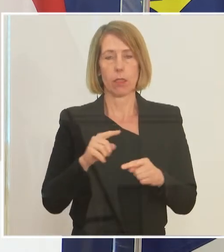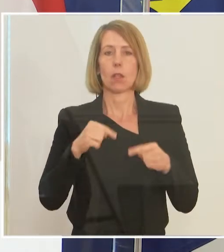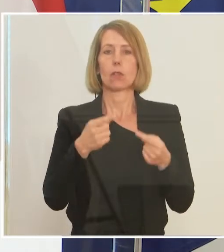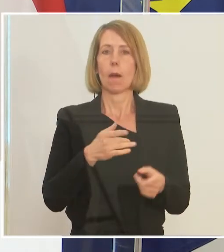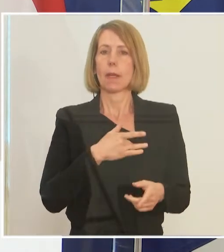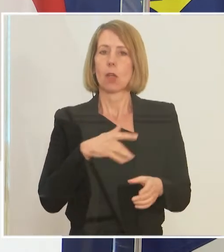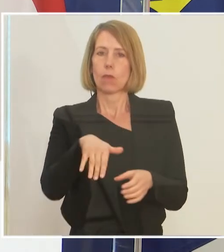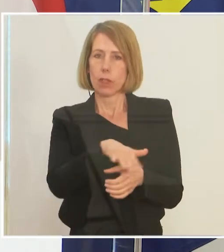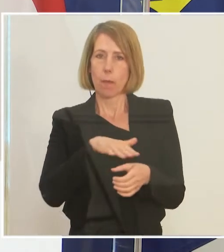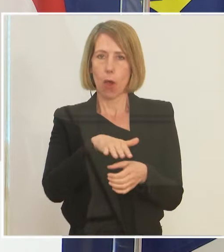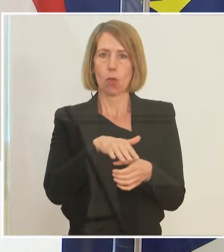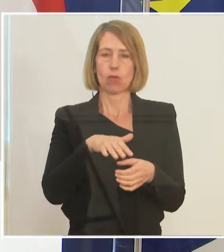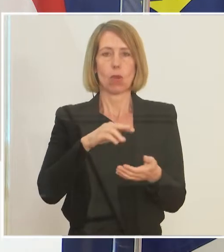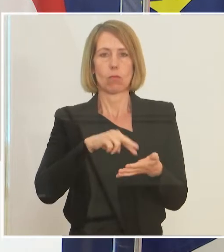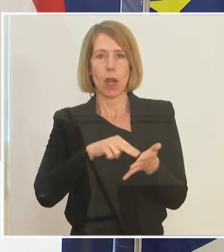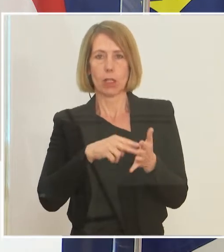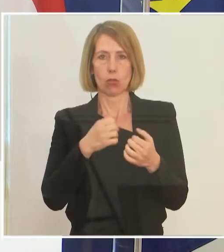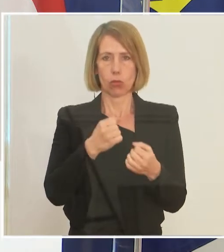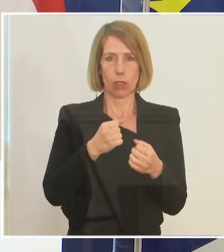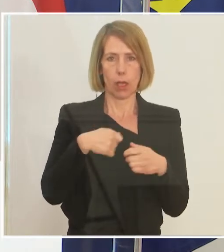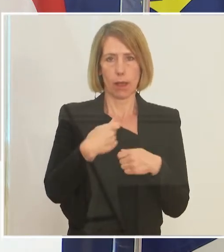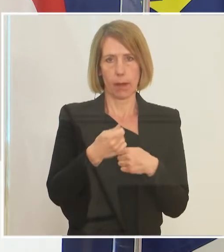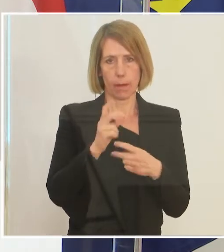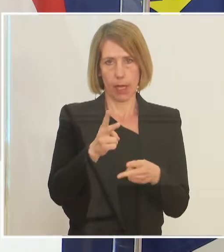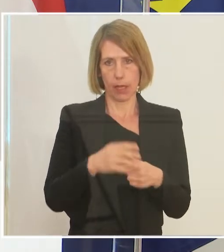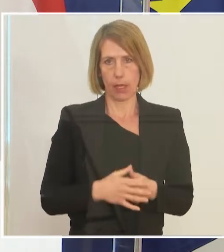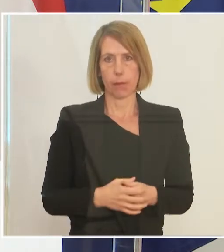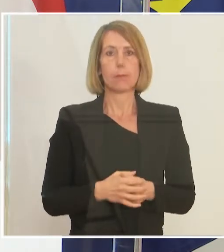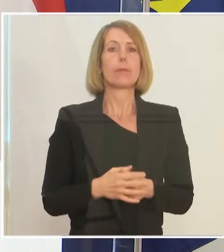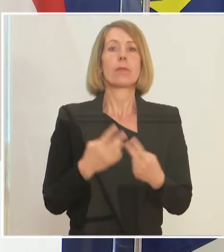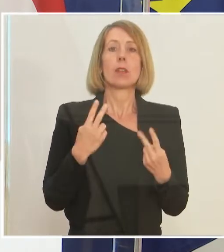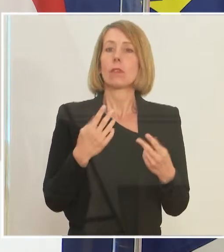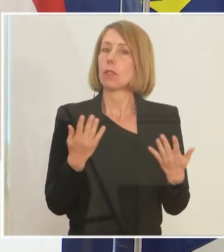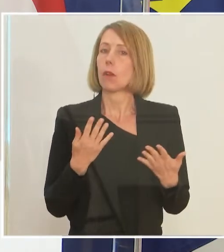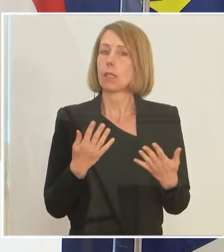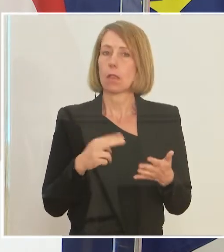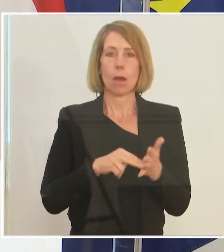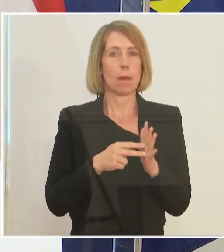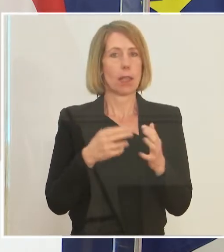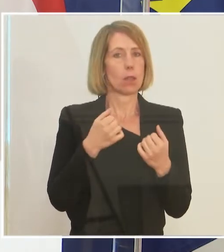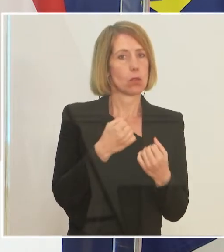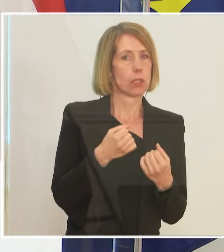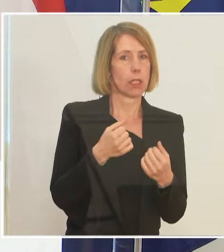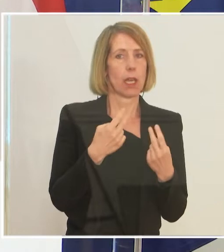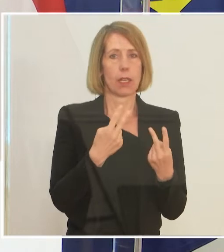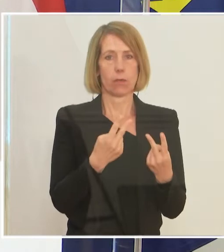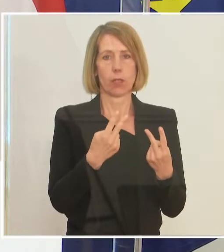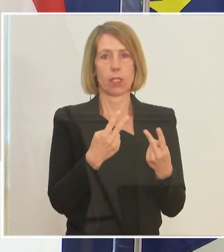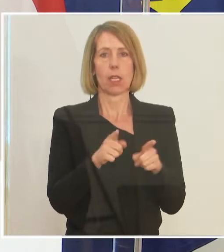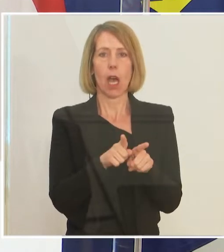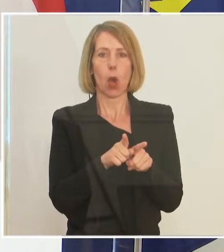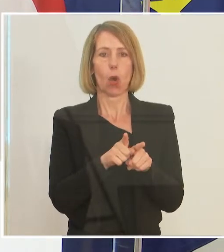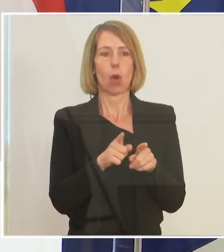betroffenen Branchen auch Planungssicherheit gibt. Wichtig ist diese Planungssicherheit, gleichzeitig ist es wichtig, diesen